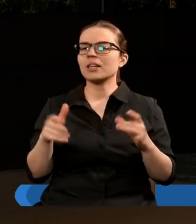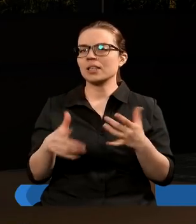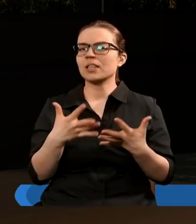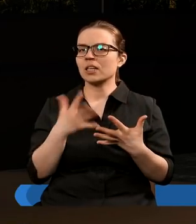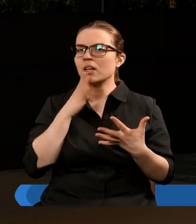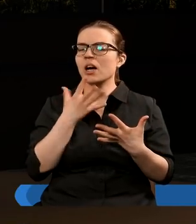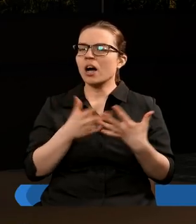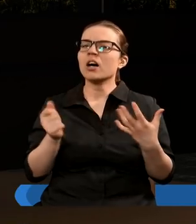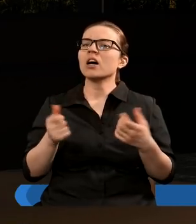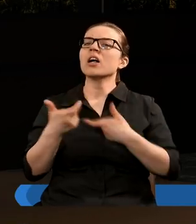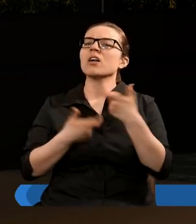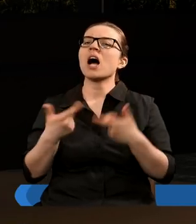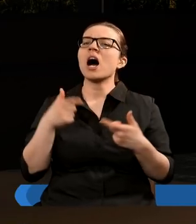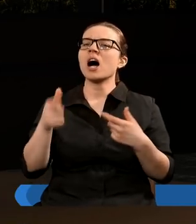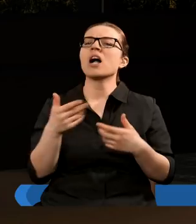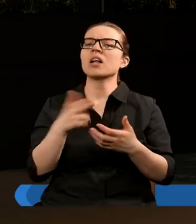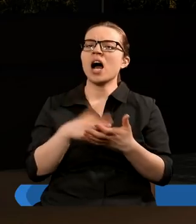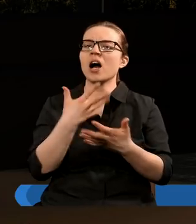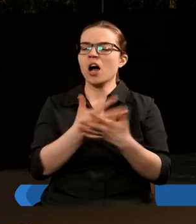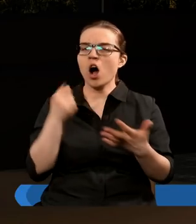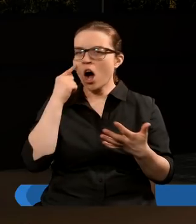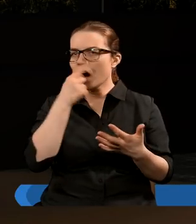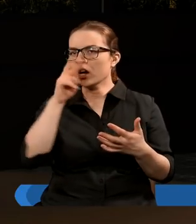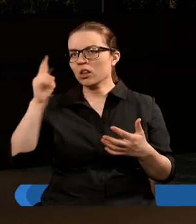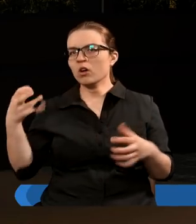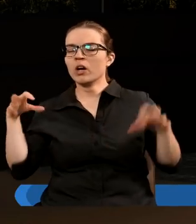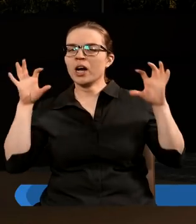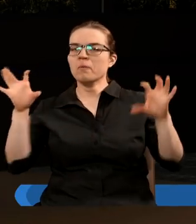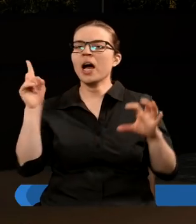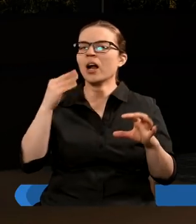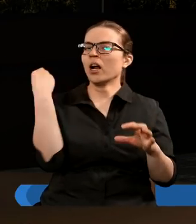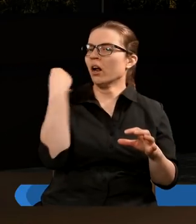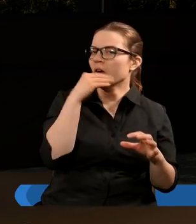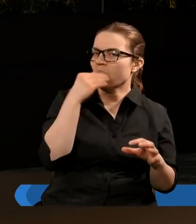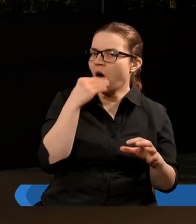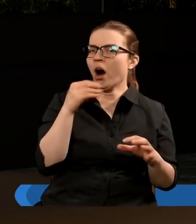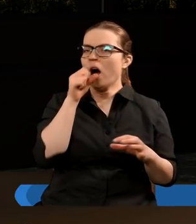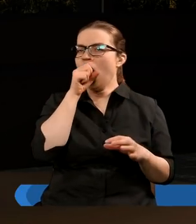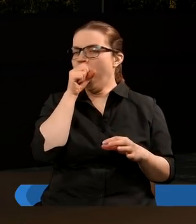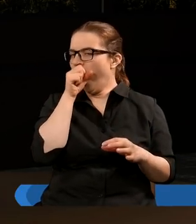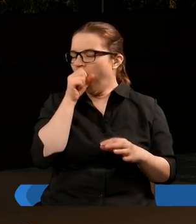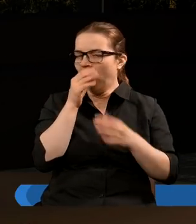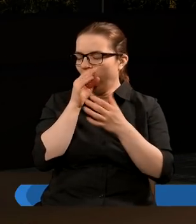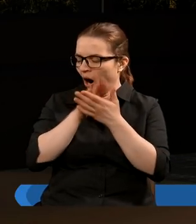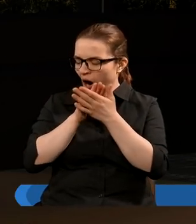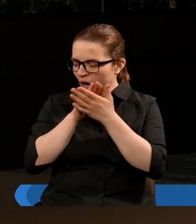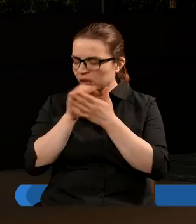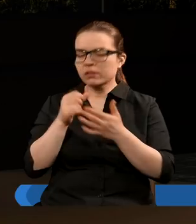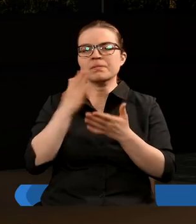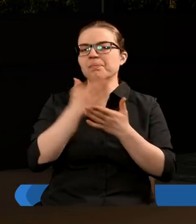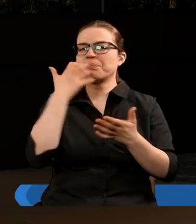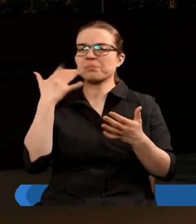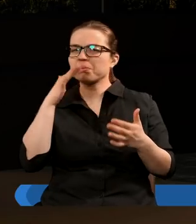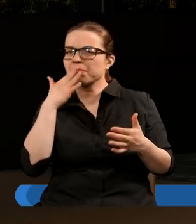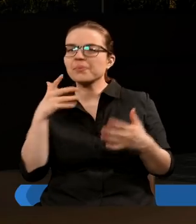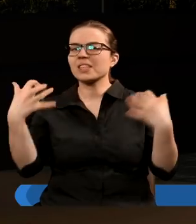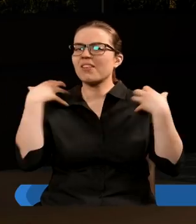sprawuje swoją władzę na oczach drugiej bestii, bestii z morza, czego wcześniej nigdy nie mieliśmy, bo następowały bestie